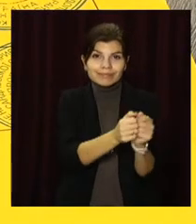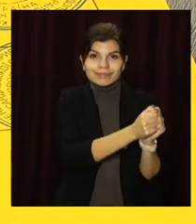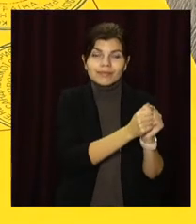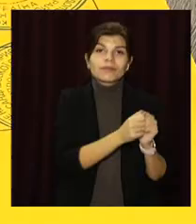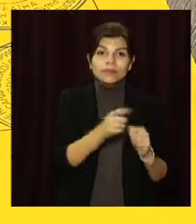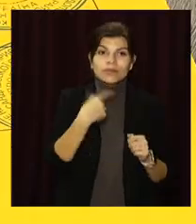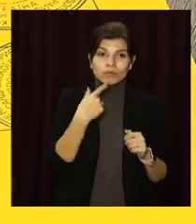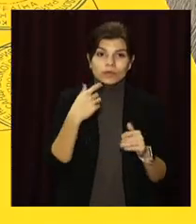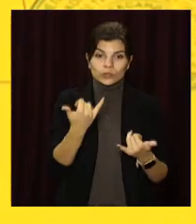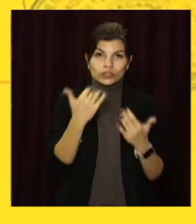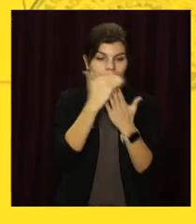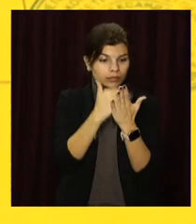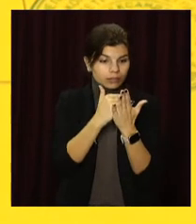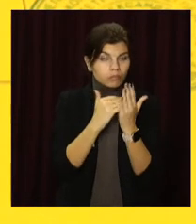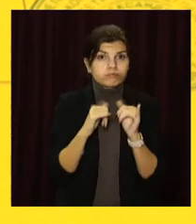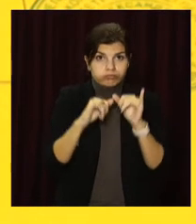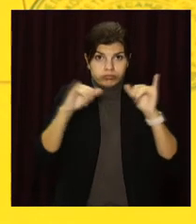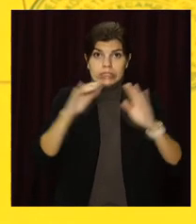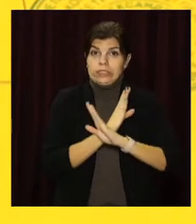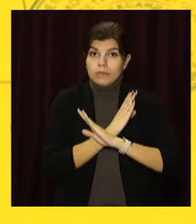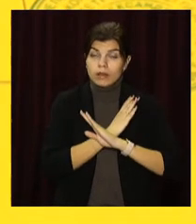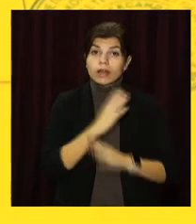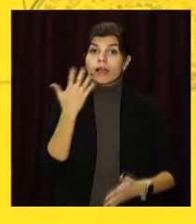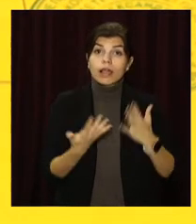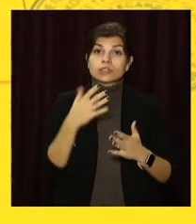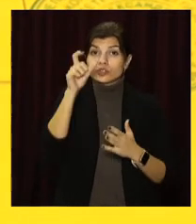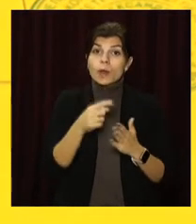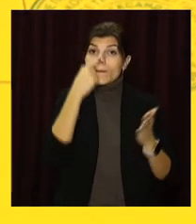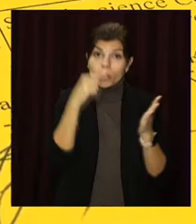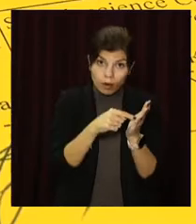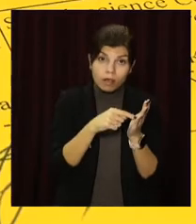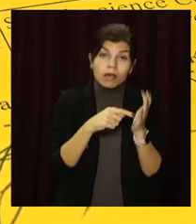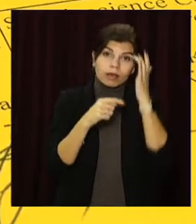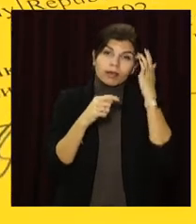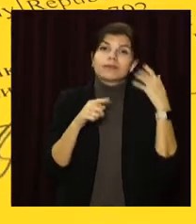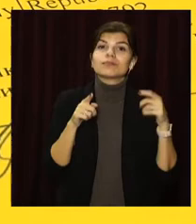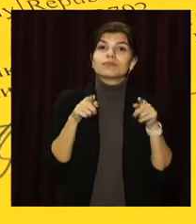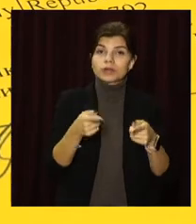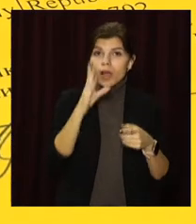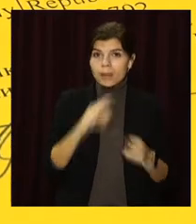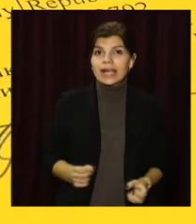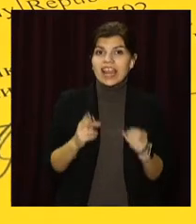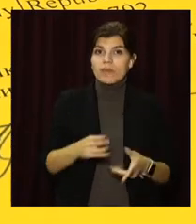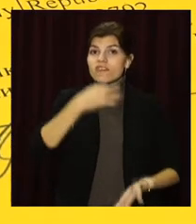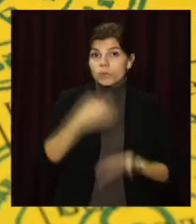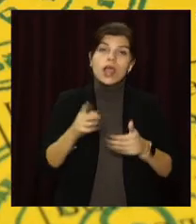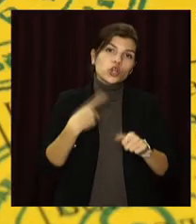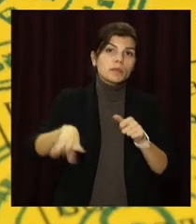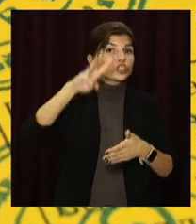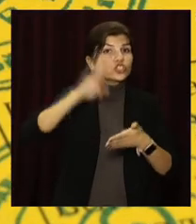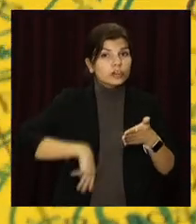підвищенню статистики смертності. А якщо все ж таки попався – штраф. А подекуди і кримінальна відповідальність. На